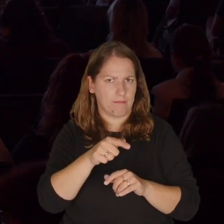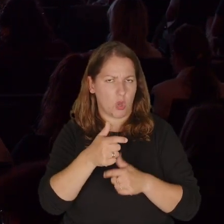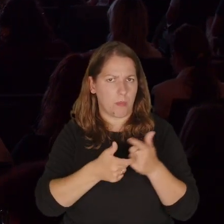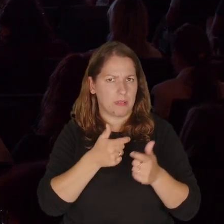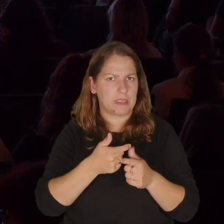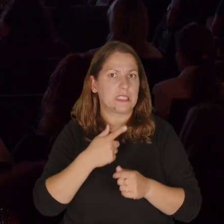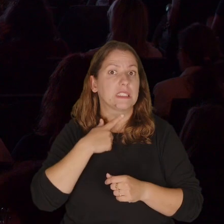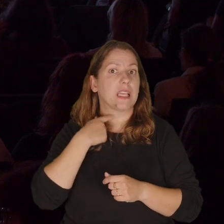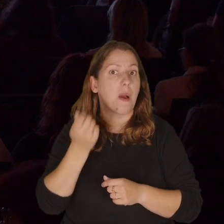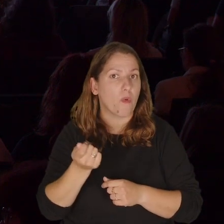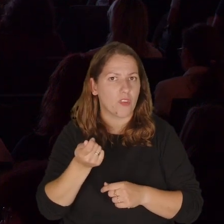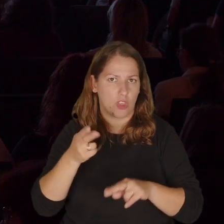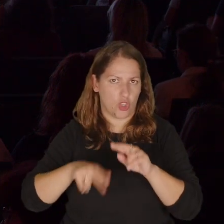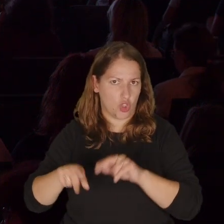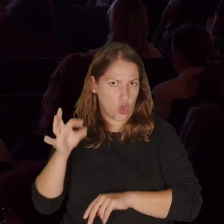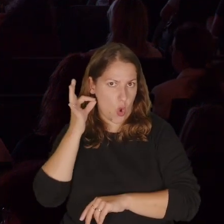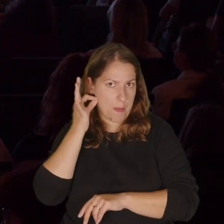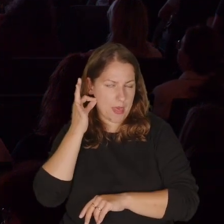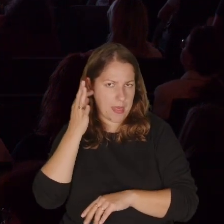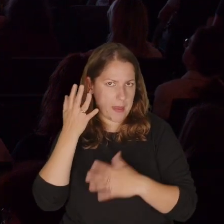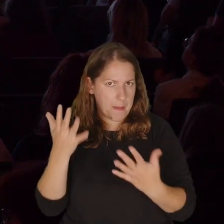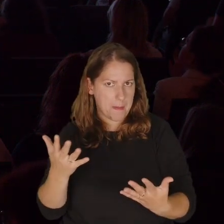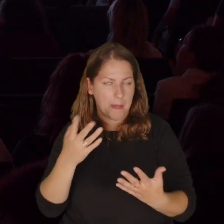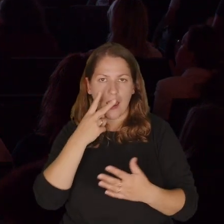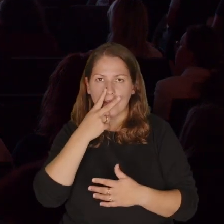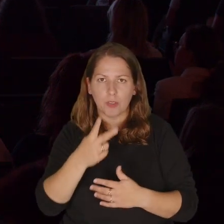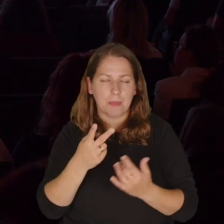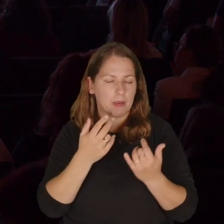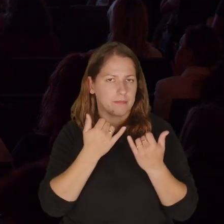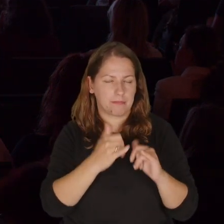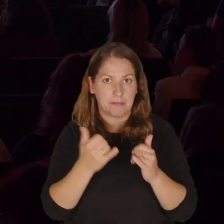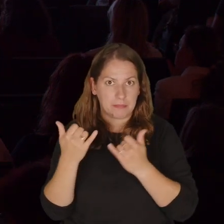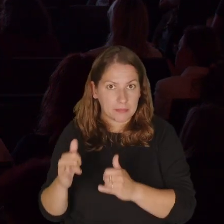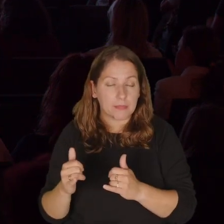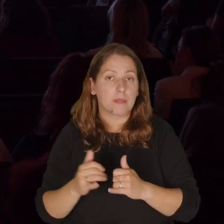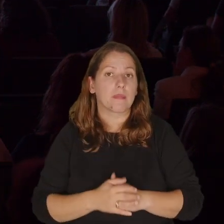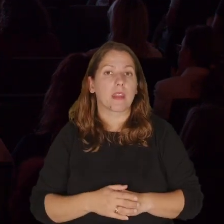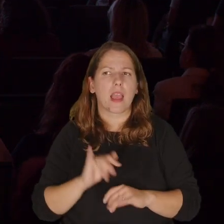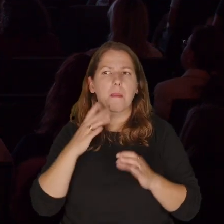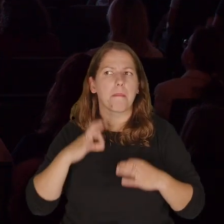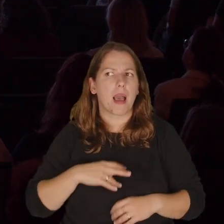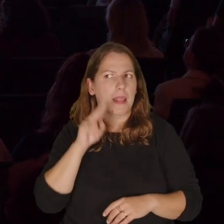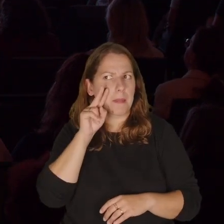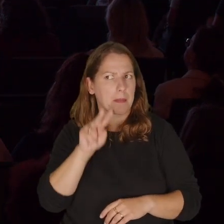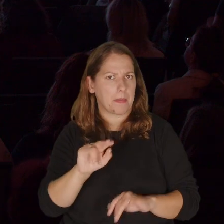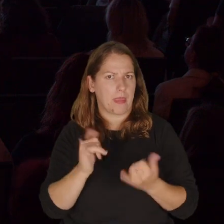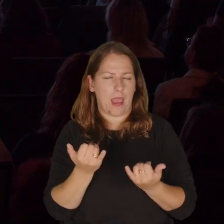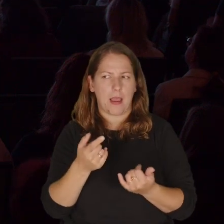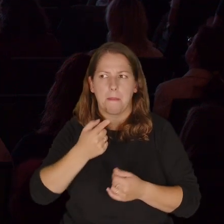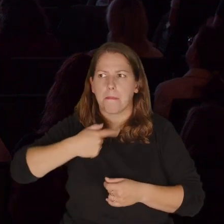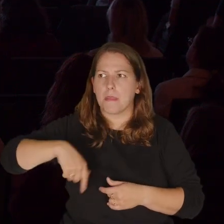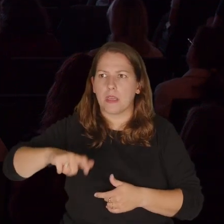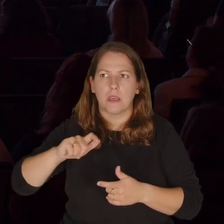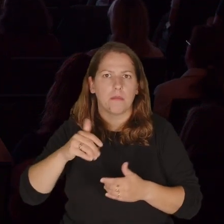samobójstwo niż kobiety, a więc widzimy tutaj różne nierówności, ale jak pani to postrzega? Co możemy